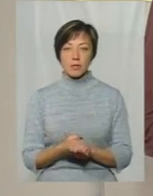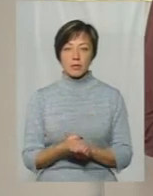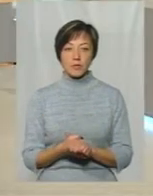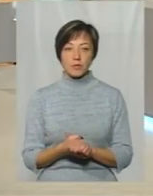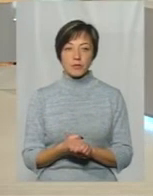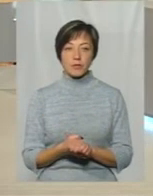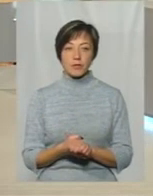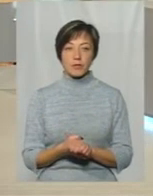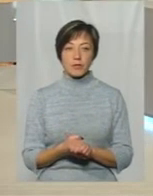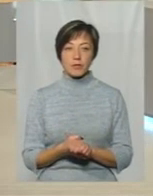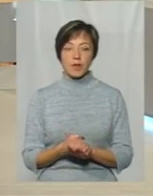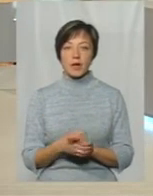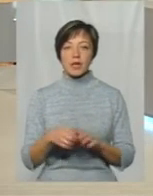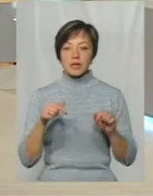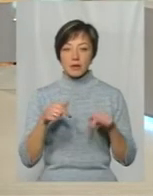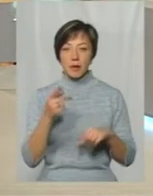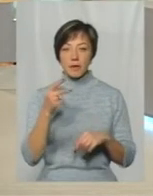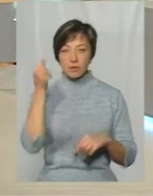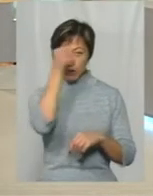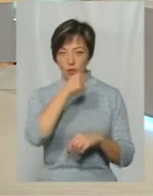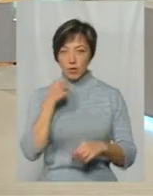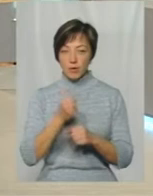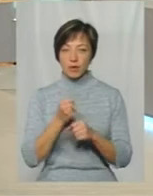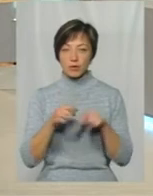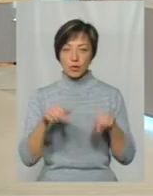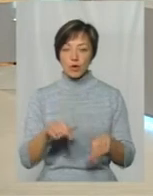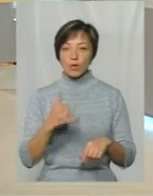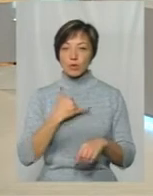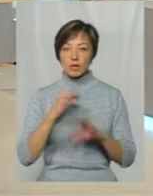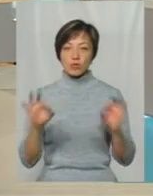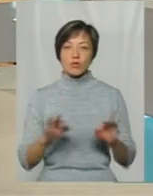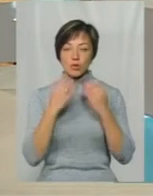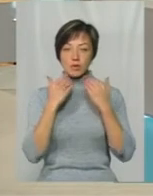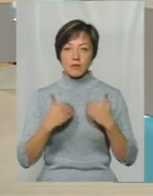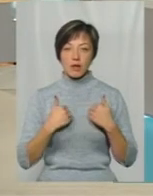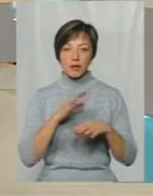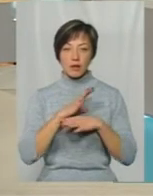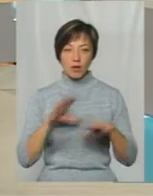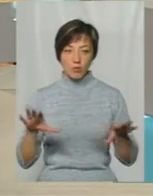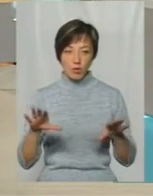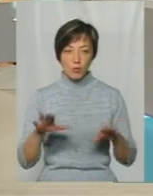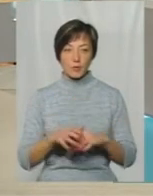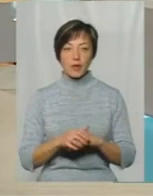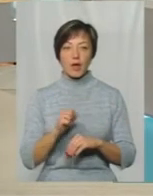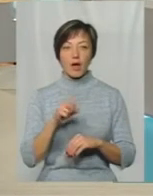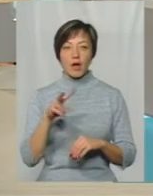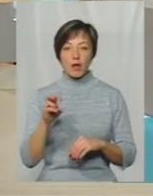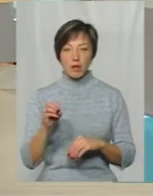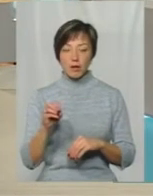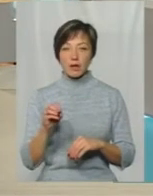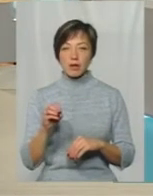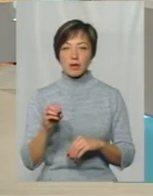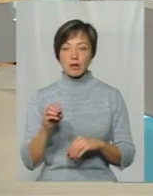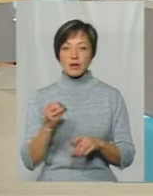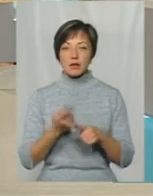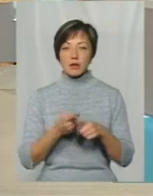Особисто за ці півтори років, я працюю на цій посаді до нас жодного звернення не надходило Але, скажімо,